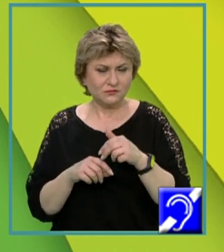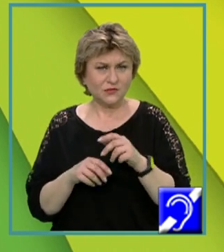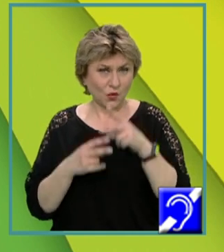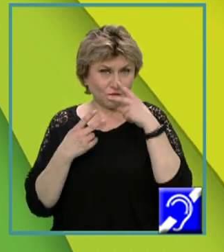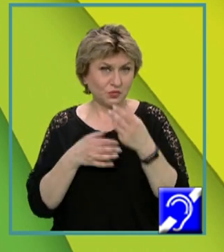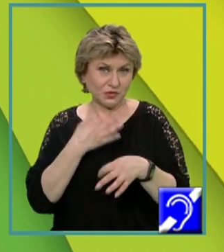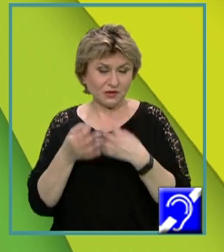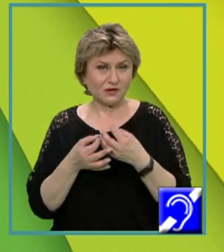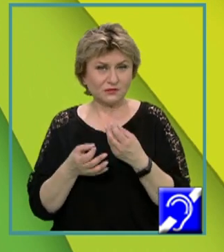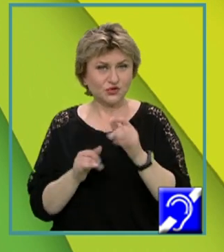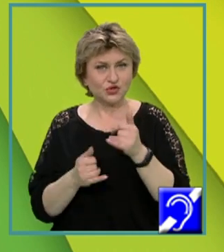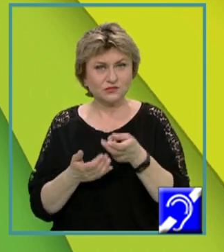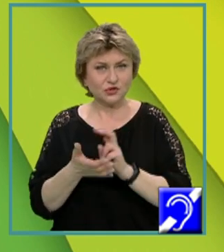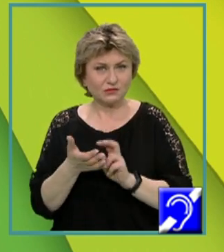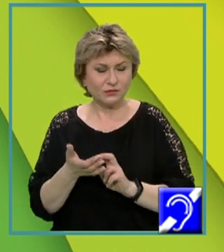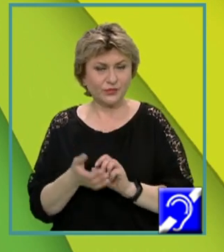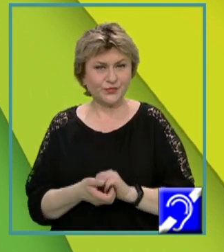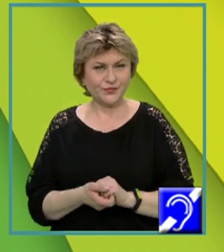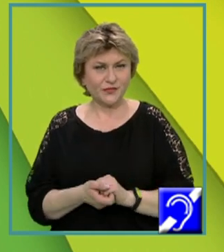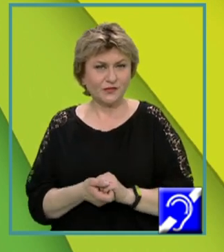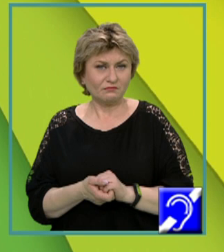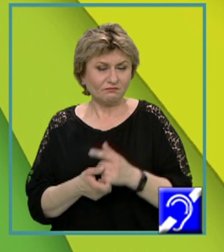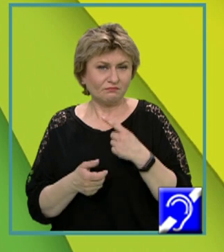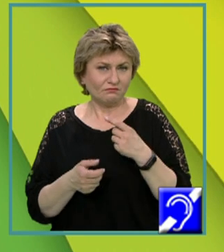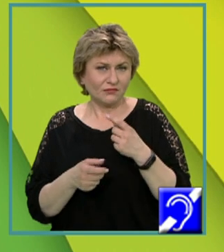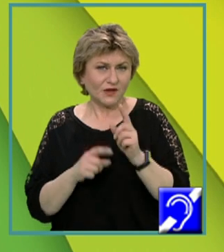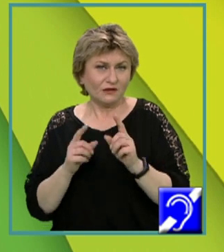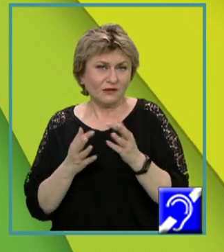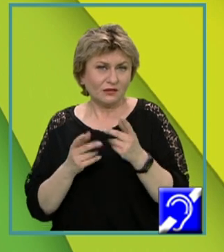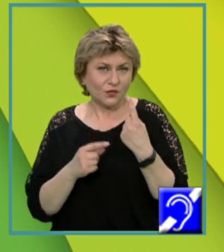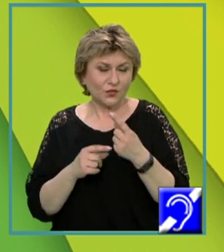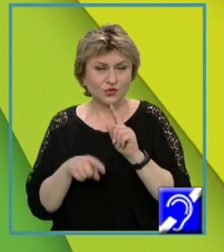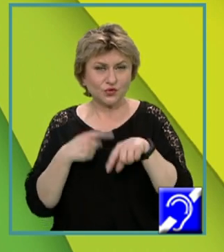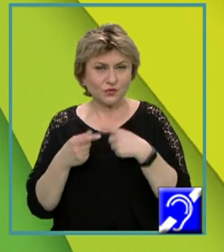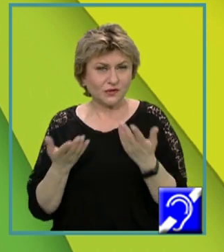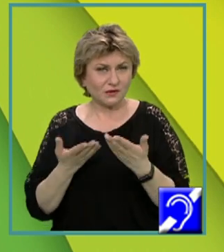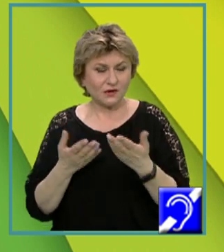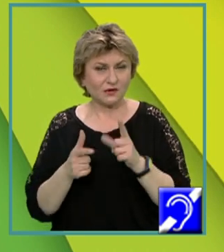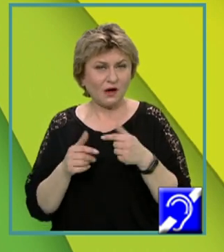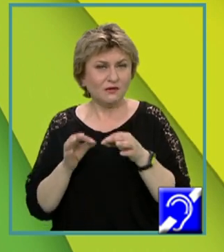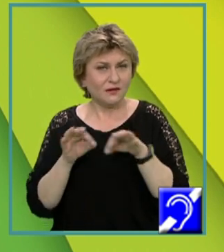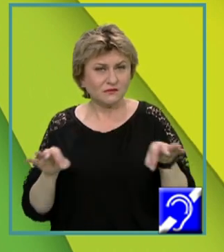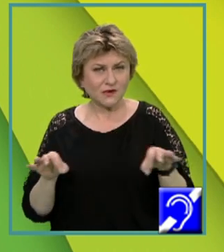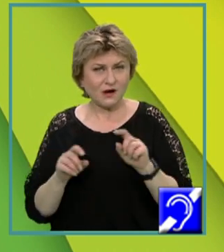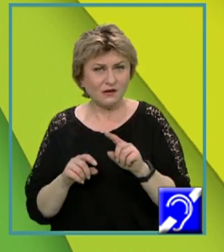vom declara și citi câte un X, după care, la linia